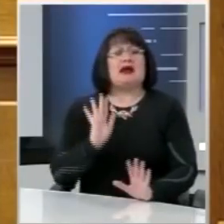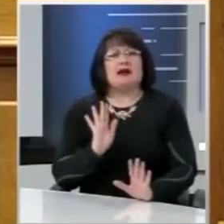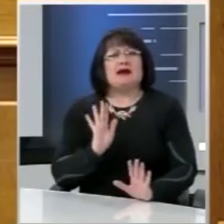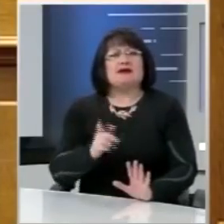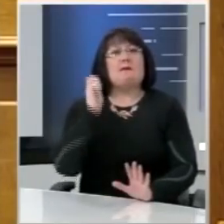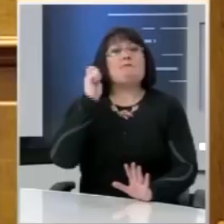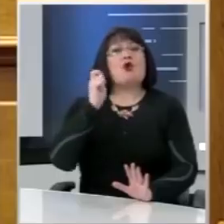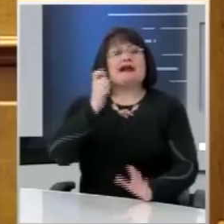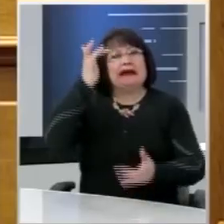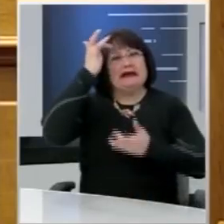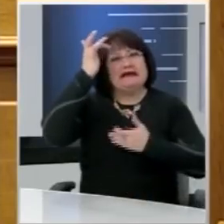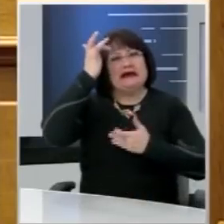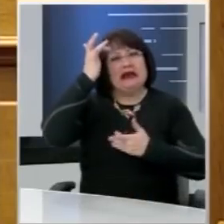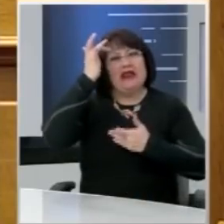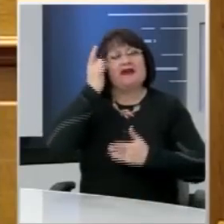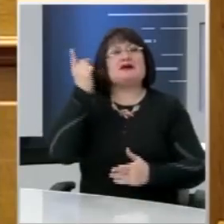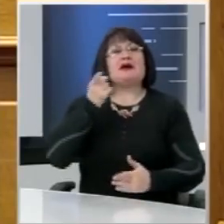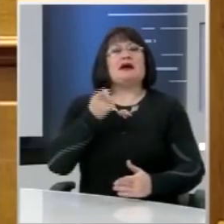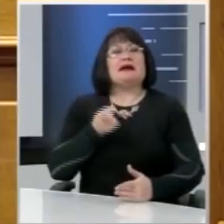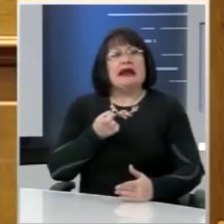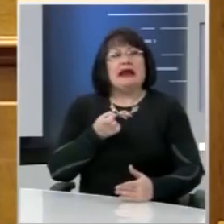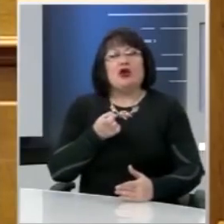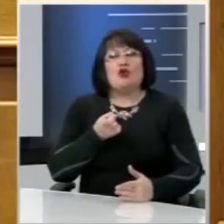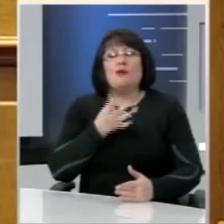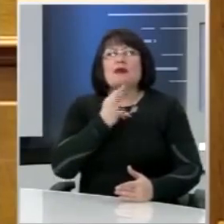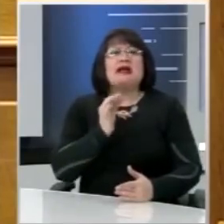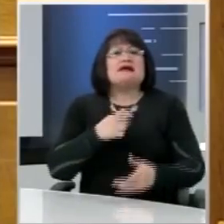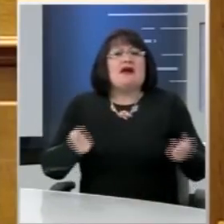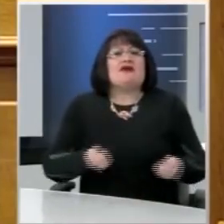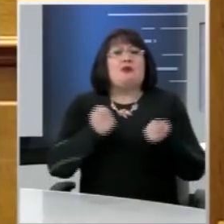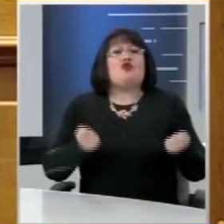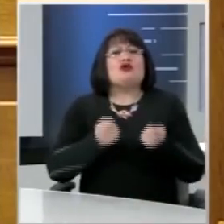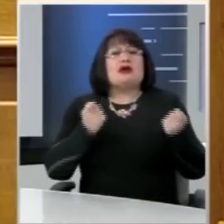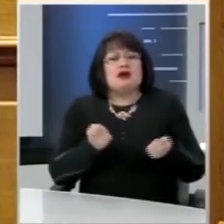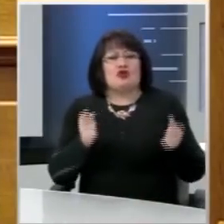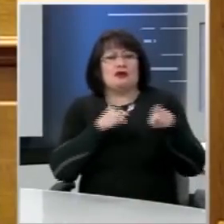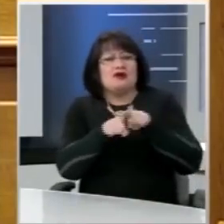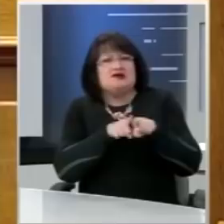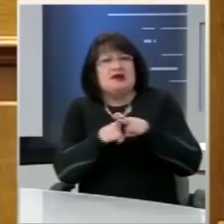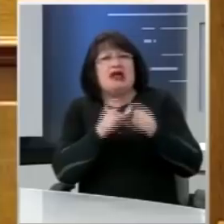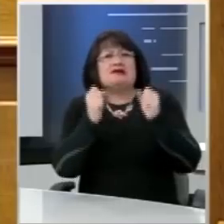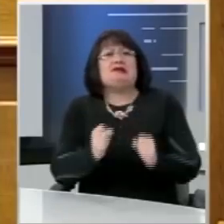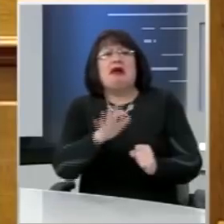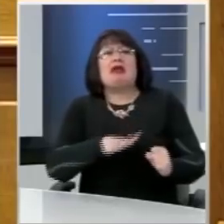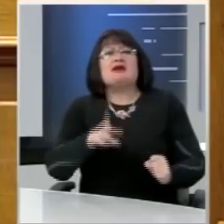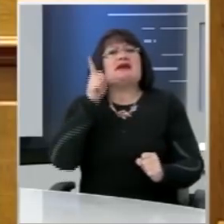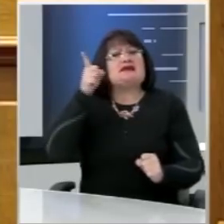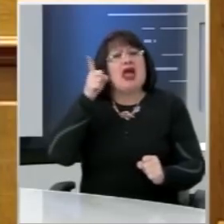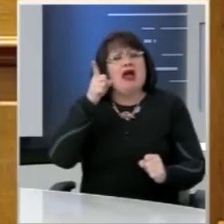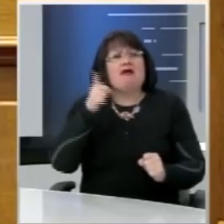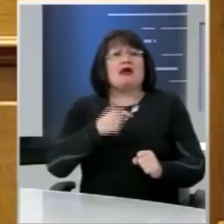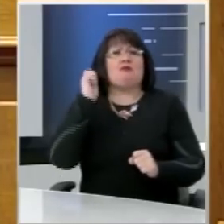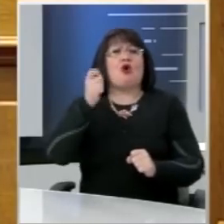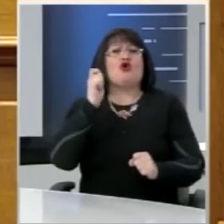πολιτική συνείδηση, κριτήριο με βάση τις εξελίξεις, το συσχετισμό, την κατάσταση εκεί του κινήματος τα